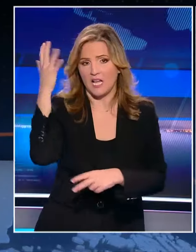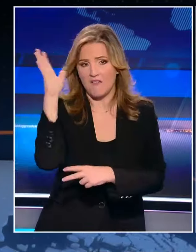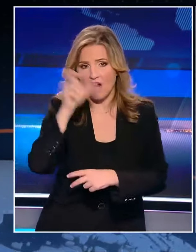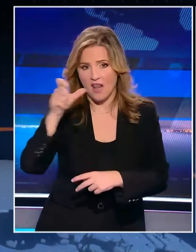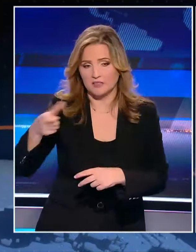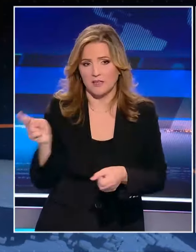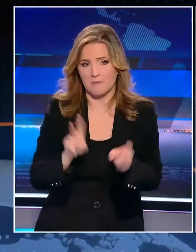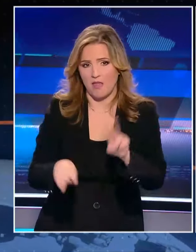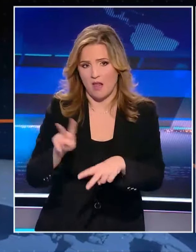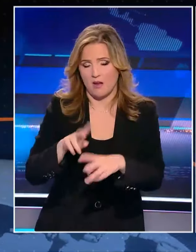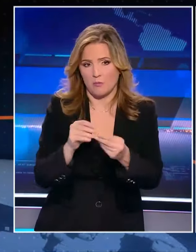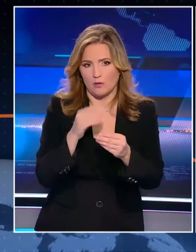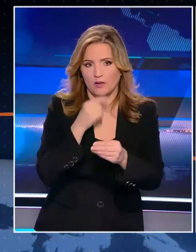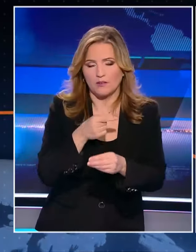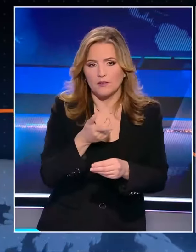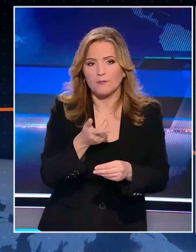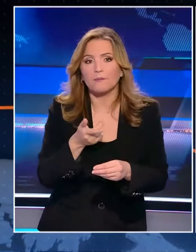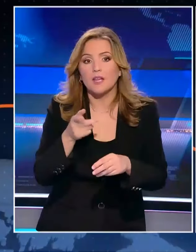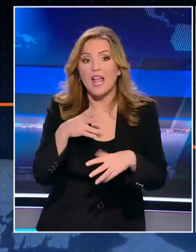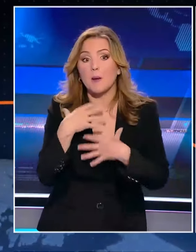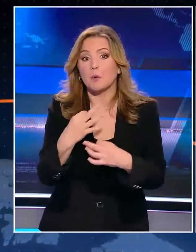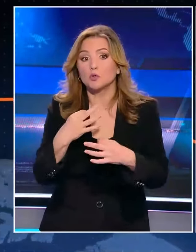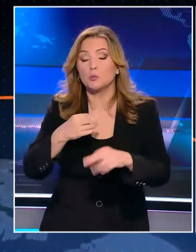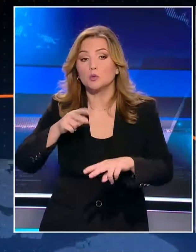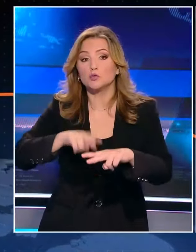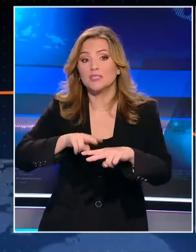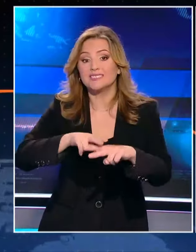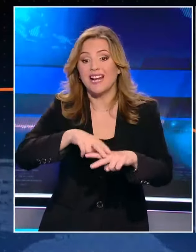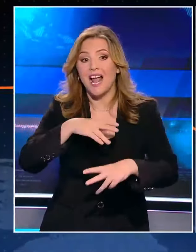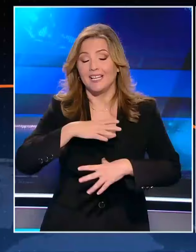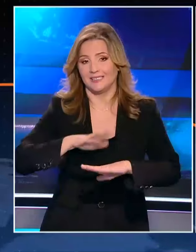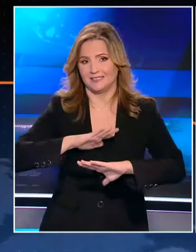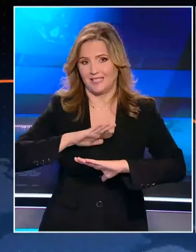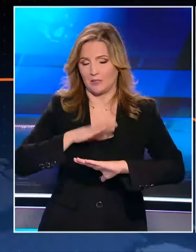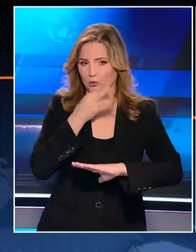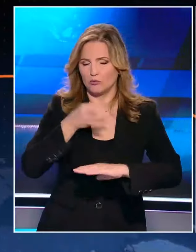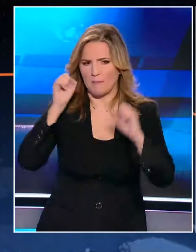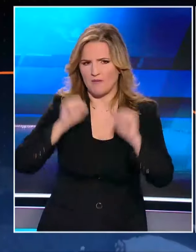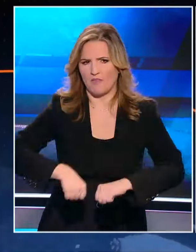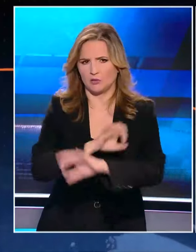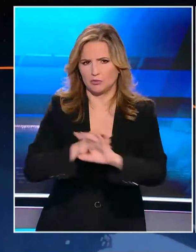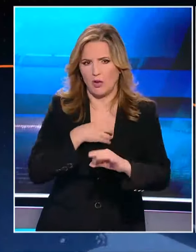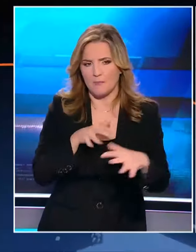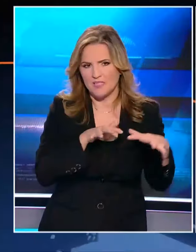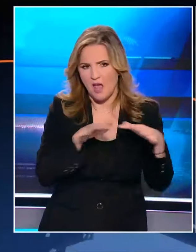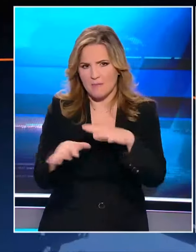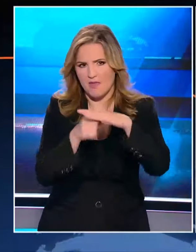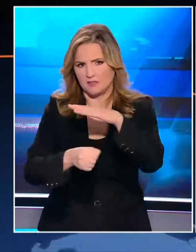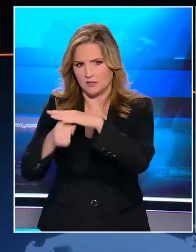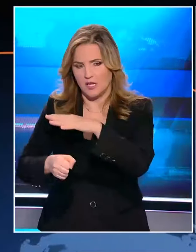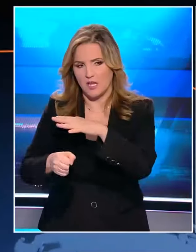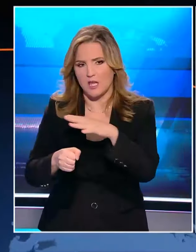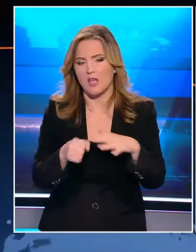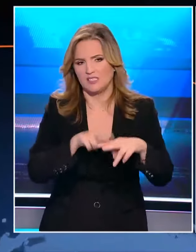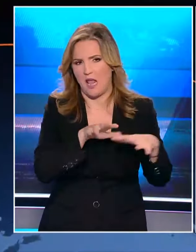Με αυτή τη φράση, ο εκπρόσωπος του Ισραηλινού στρατού επιβεβαίωσε αυτό που διακινούνταν σαν πληροφορία μετά το Ισραηλινό χτύπημα στη Βυρητό, πως